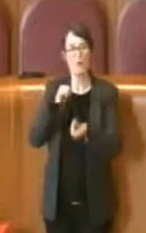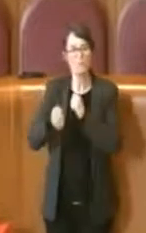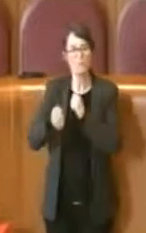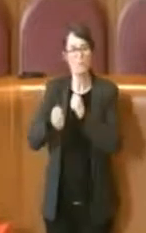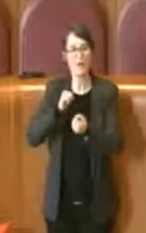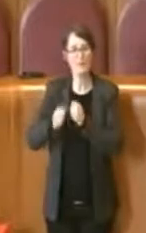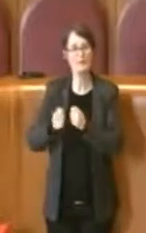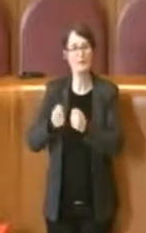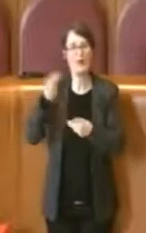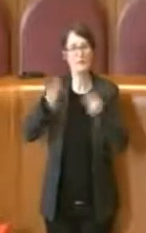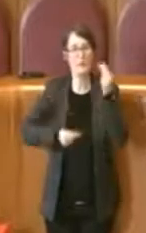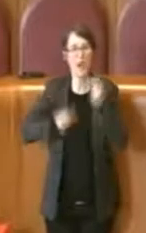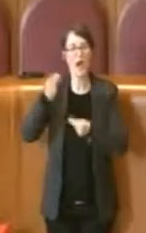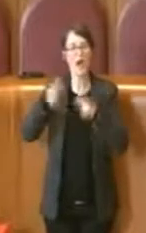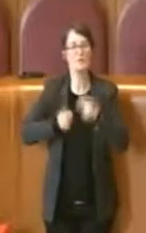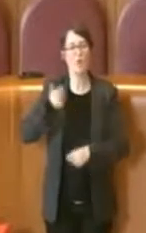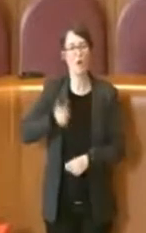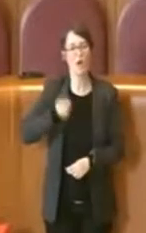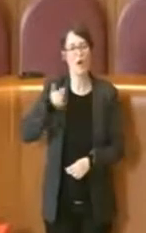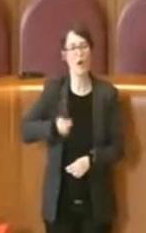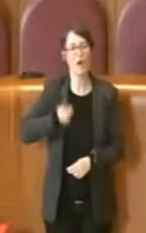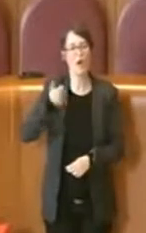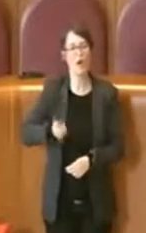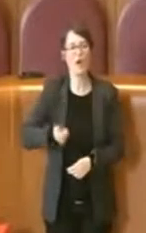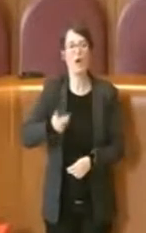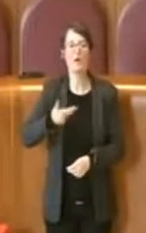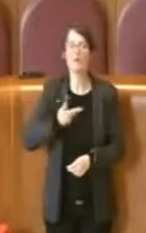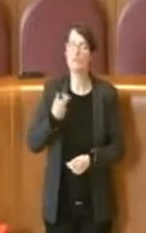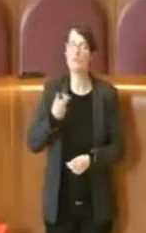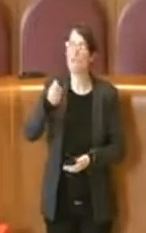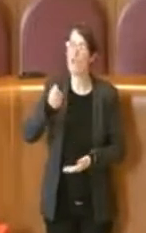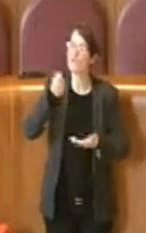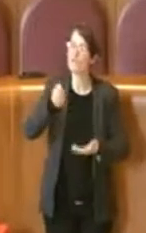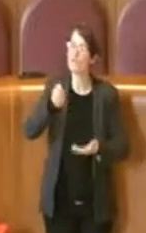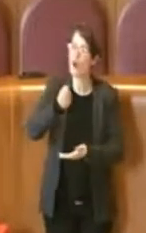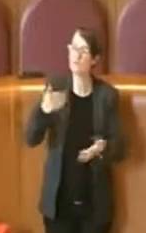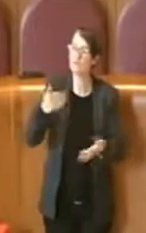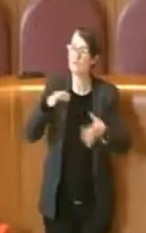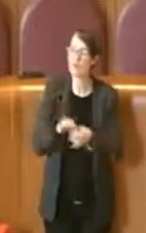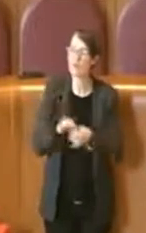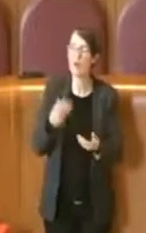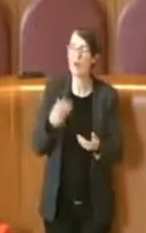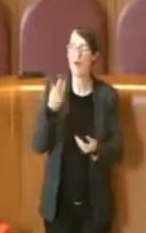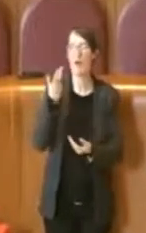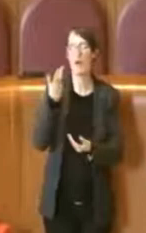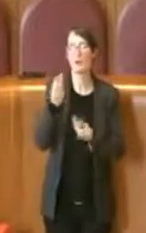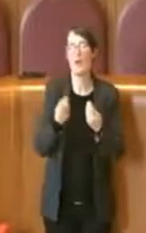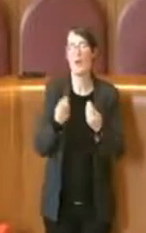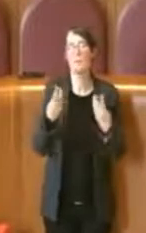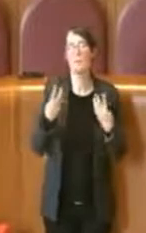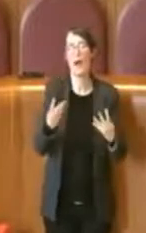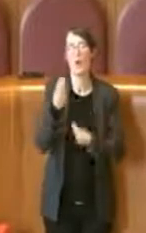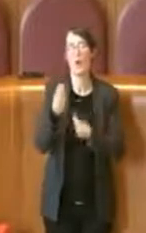hanno sempre richiesto fondi per i parchi giochi inclusivi. E io vedo in questo maxiemendamento